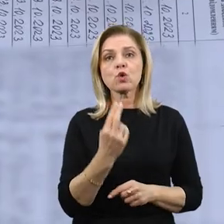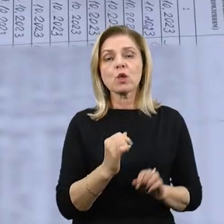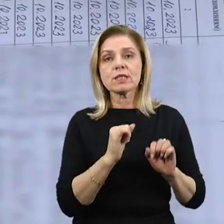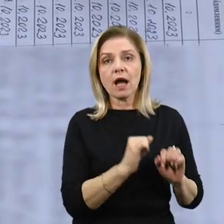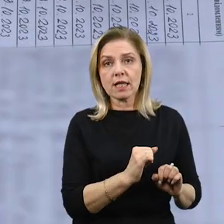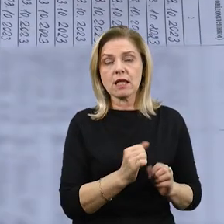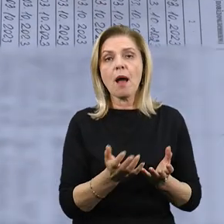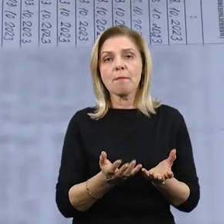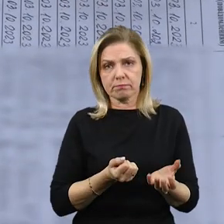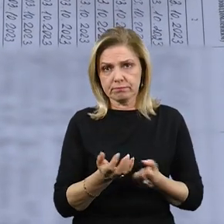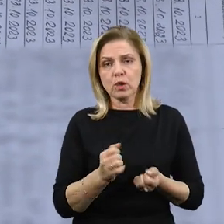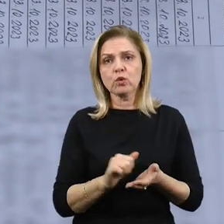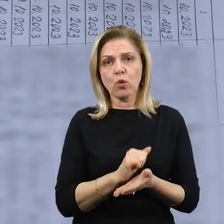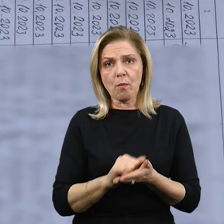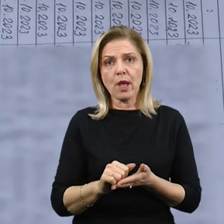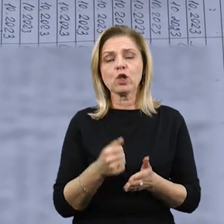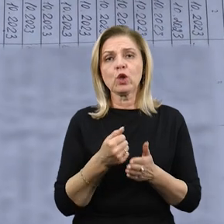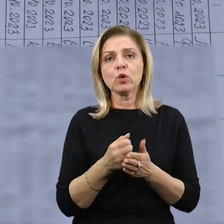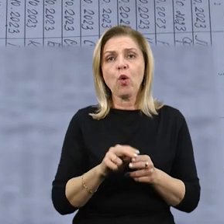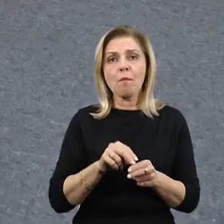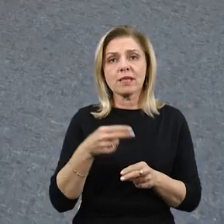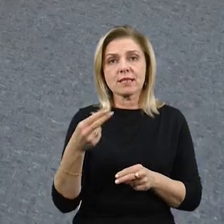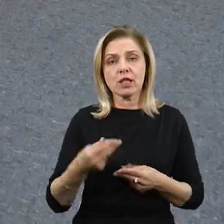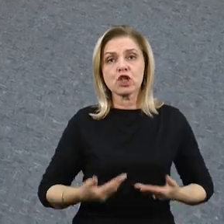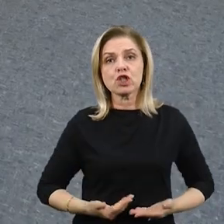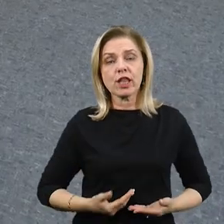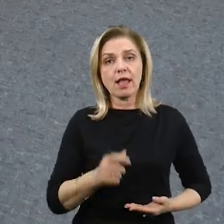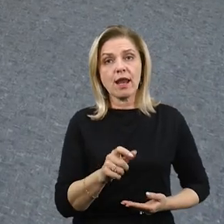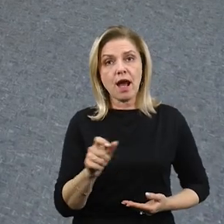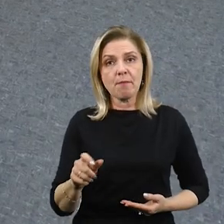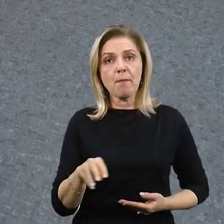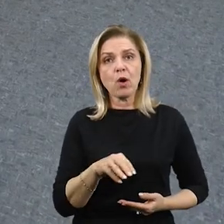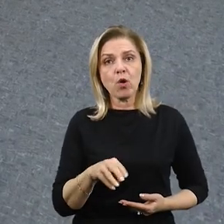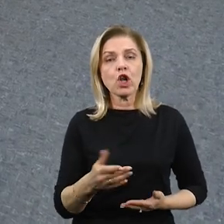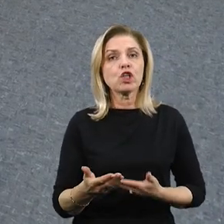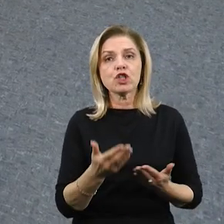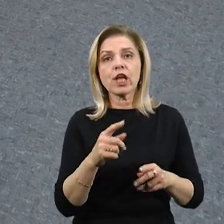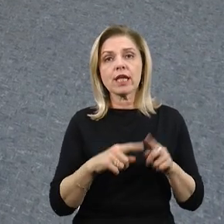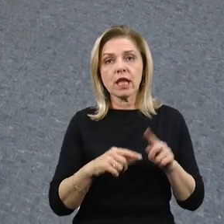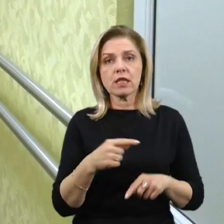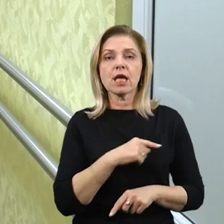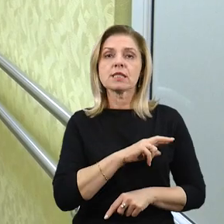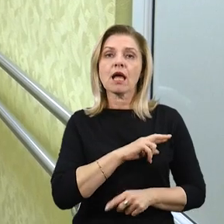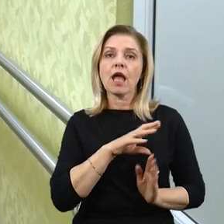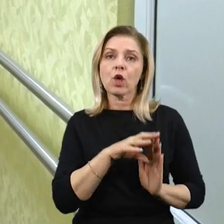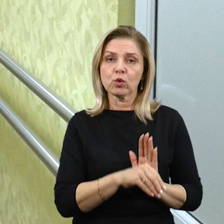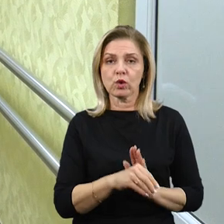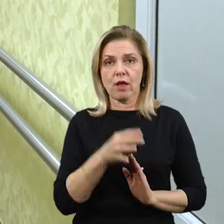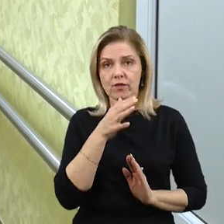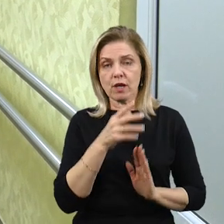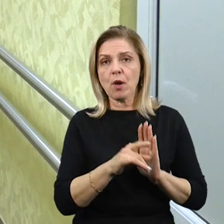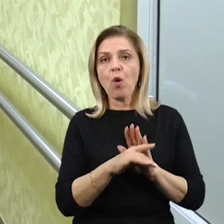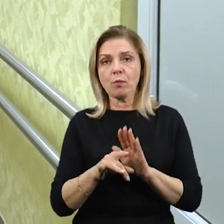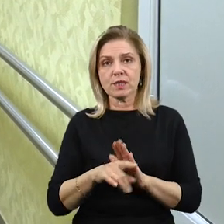триває прийом документів щодо компенсації жителя Миколаїва, чиї рідні загинули під час обстрілів міста. На одного